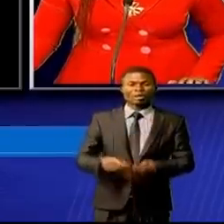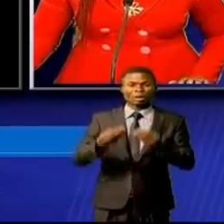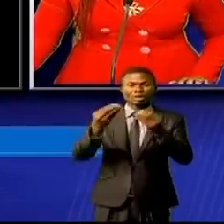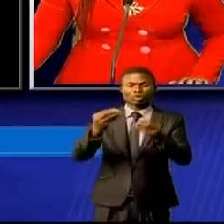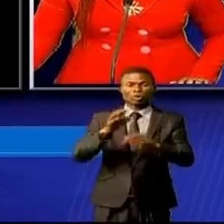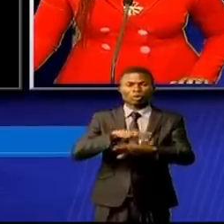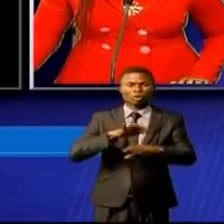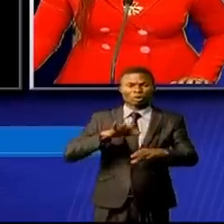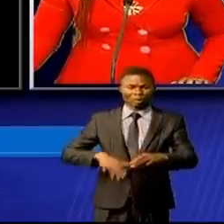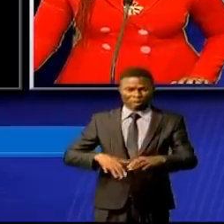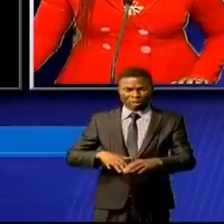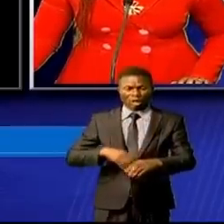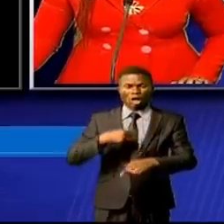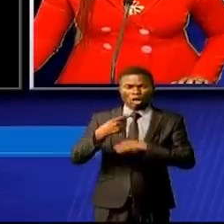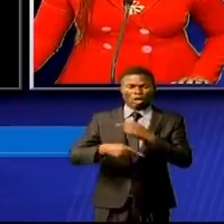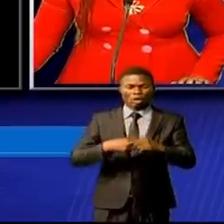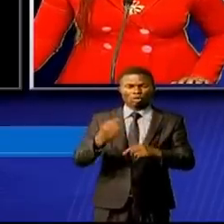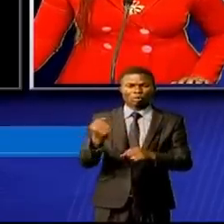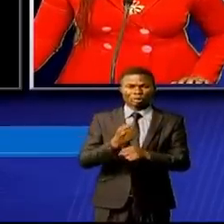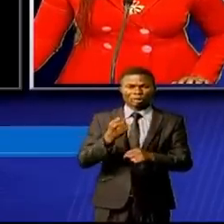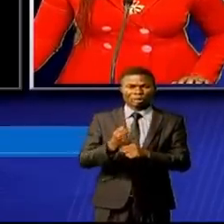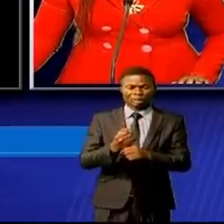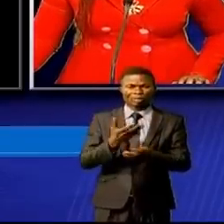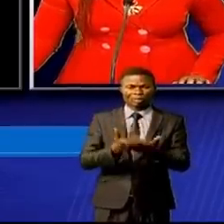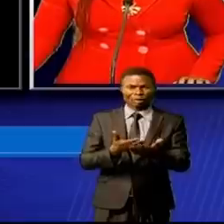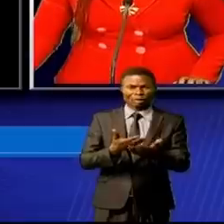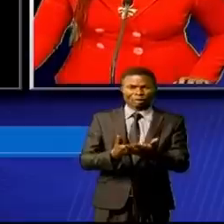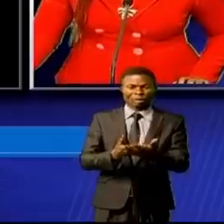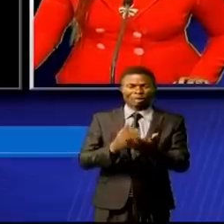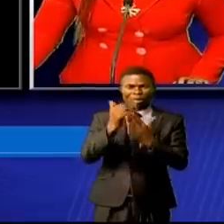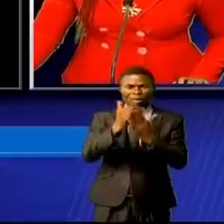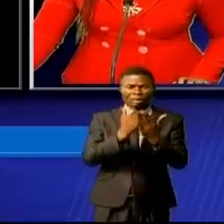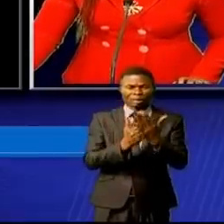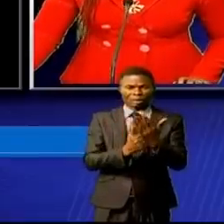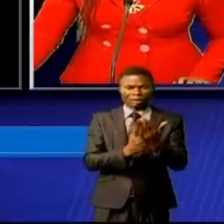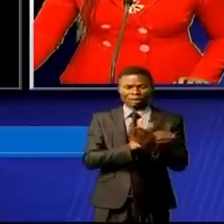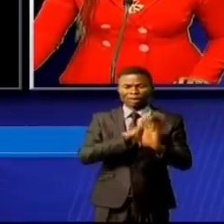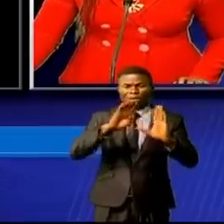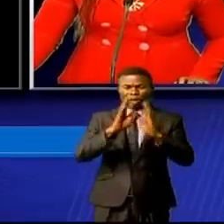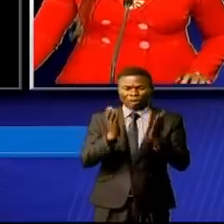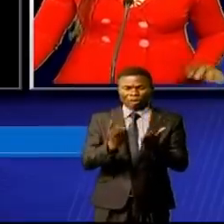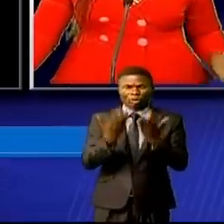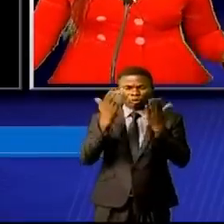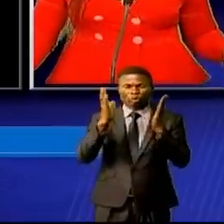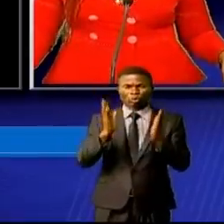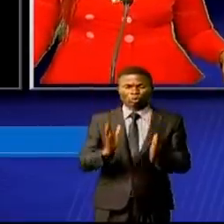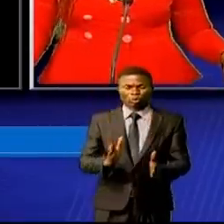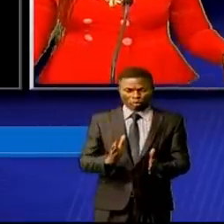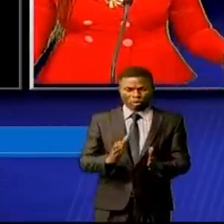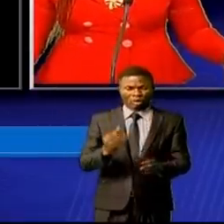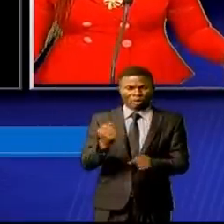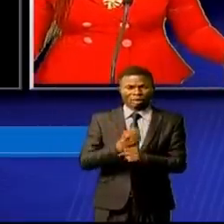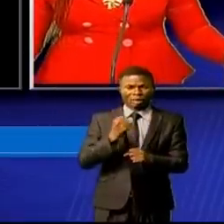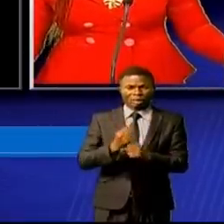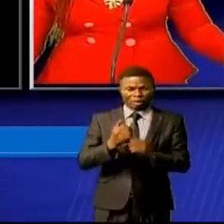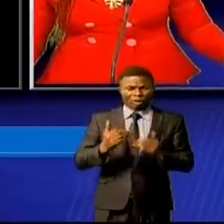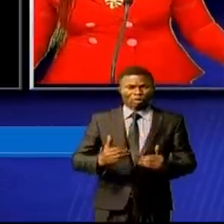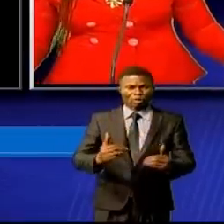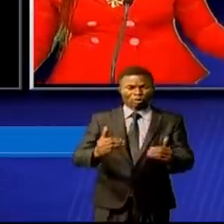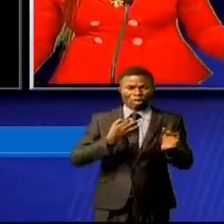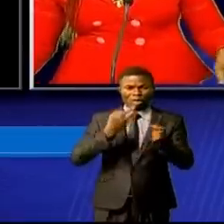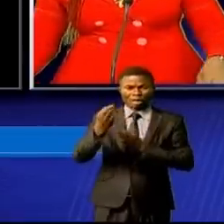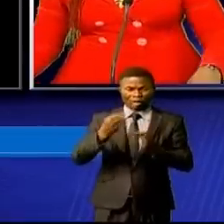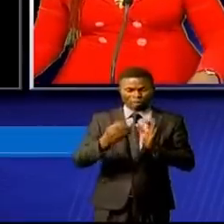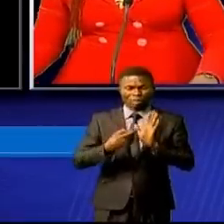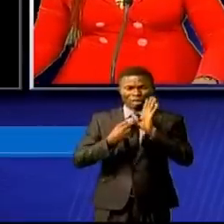retard de la mise en service par les opérations d'identification de tous les étudiants. Cette opération est en cours. Les détails dans